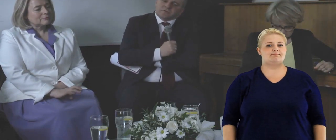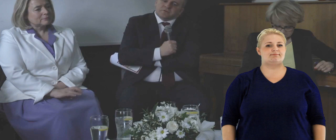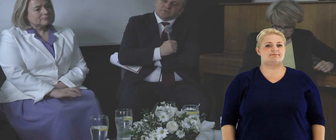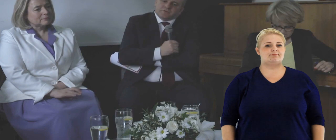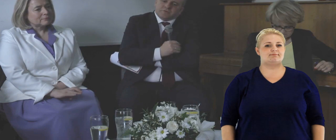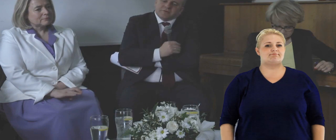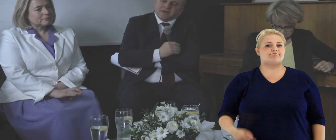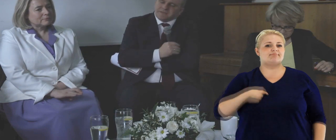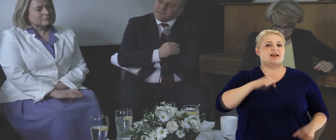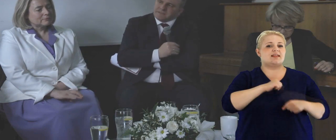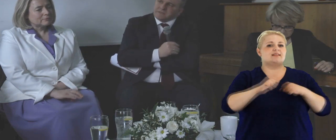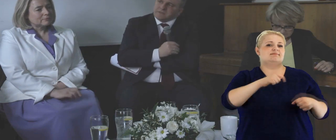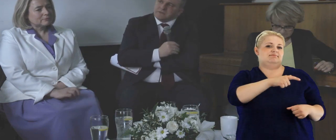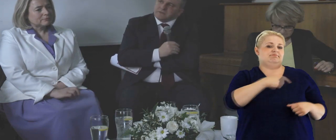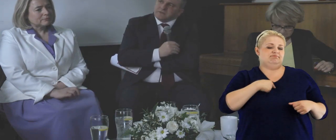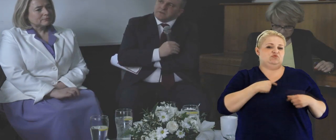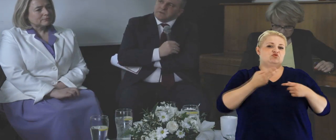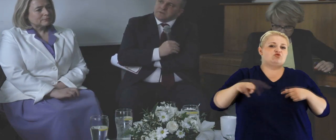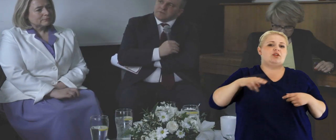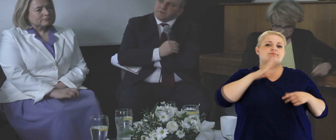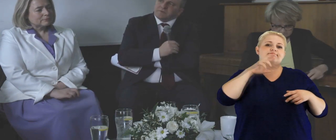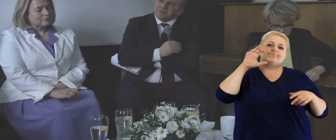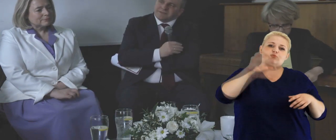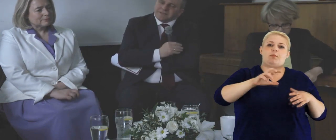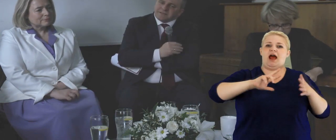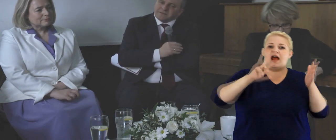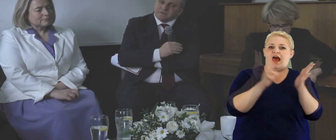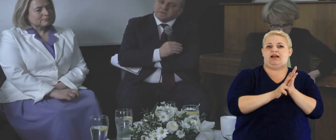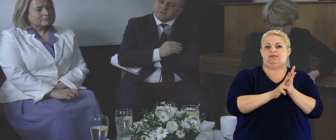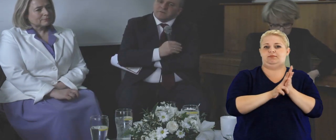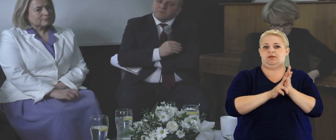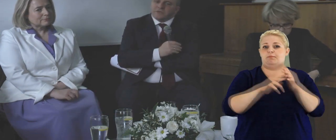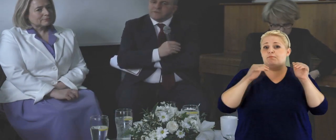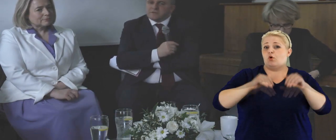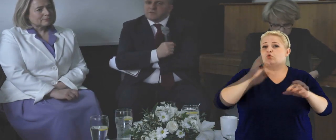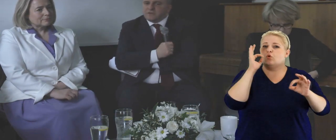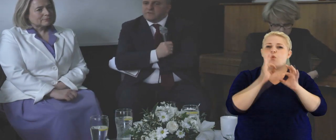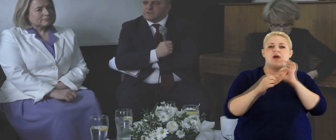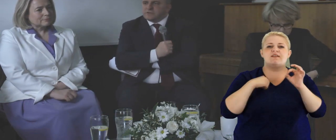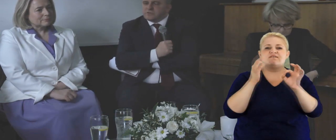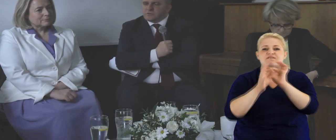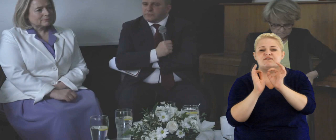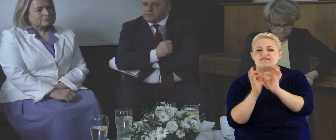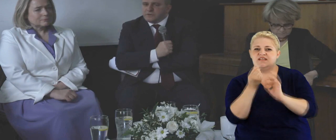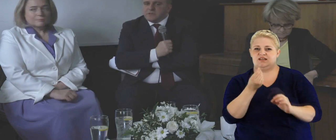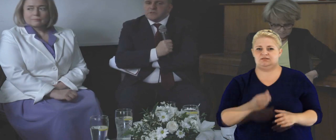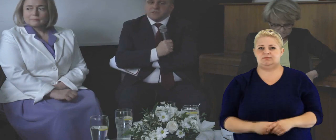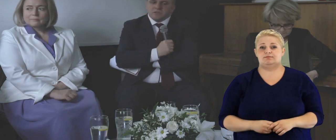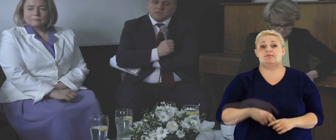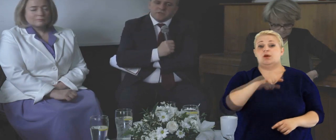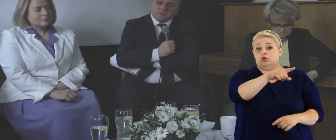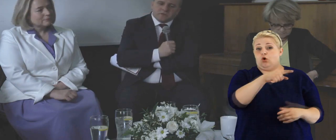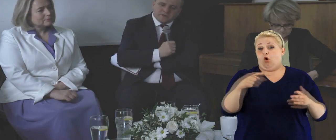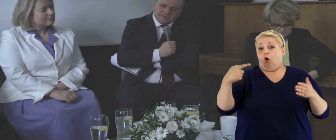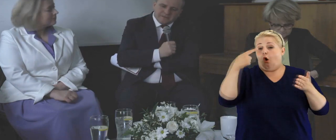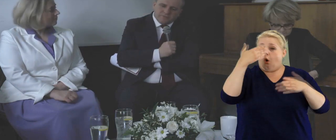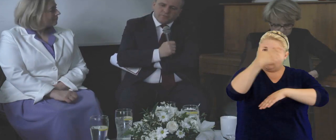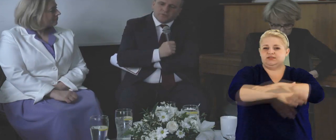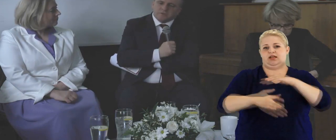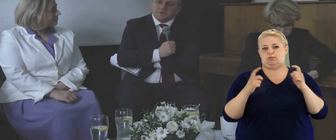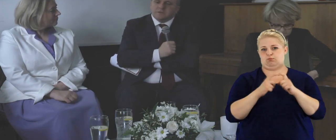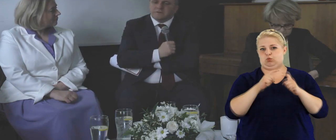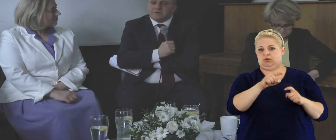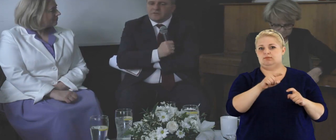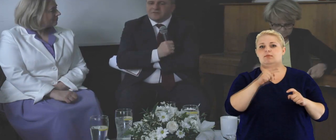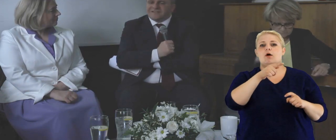przedmiotem realizacji, przedmiotem legislacji, można bardzo dokładnie wyliczyć jego skutki. Czyli ostatni